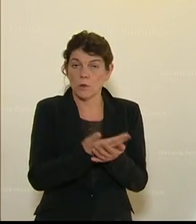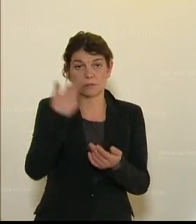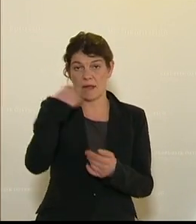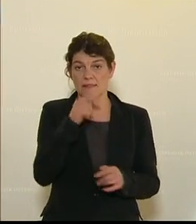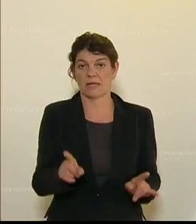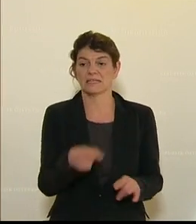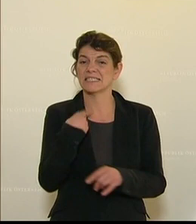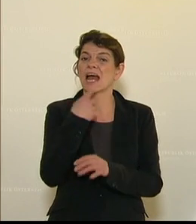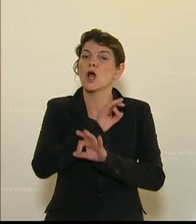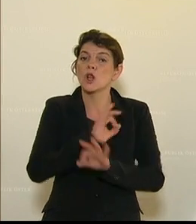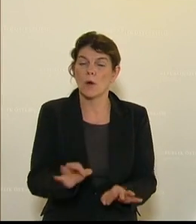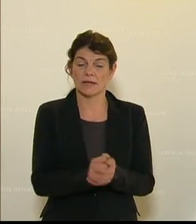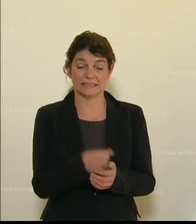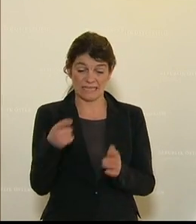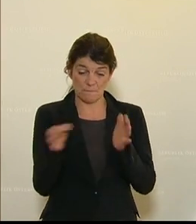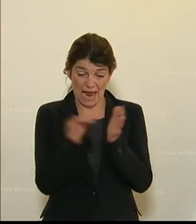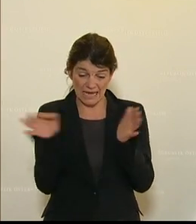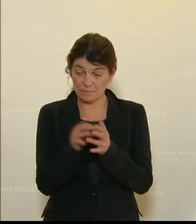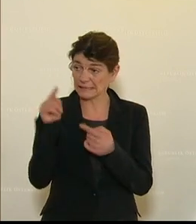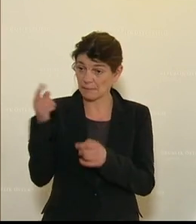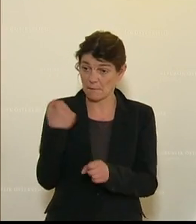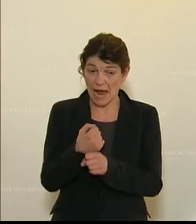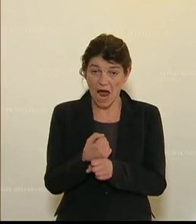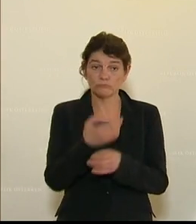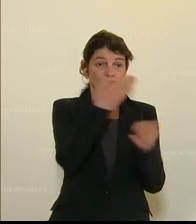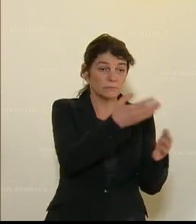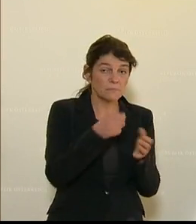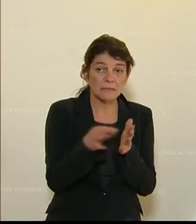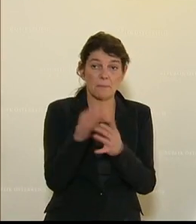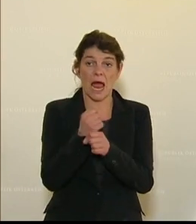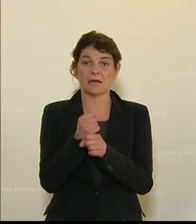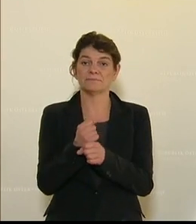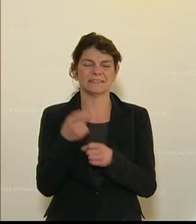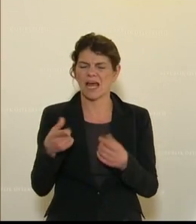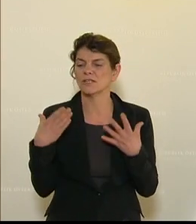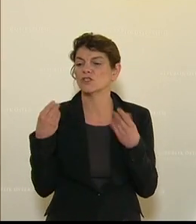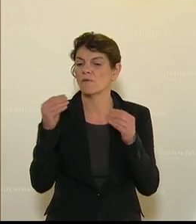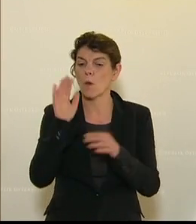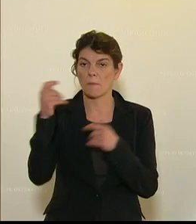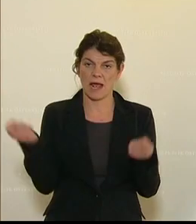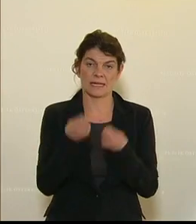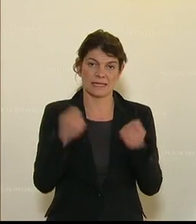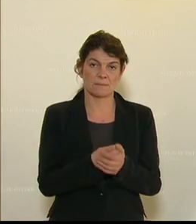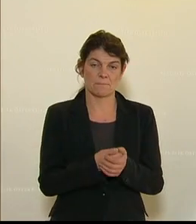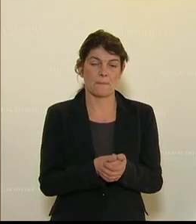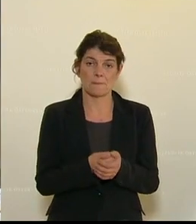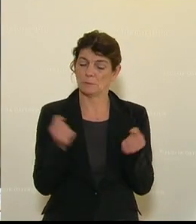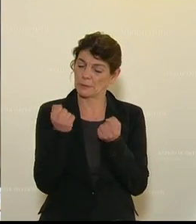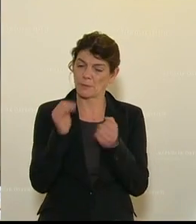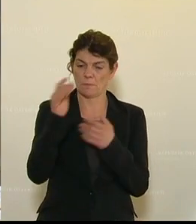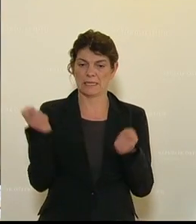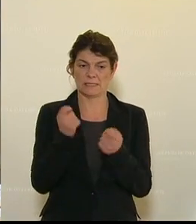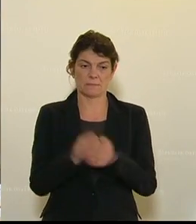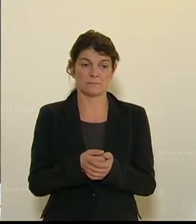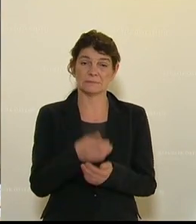Wir sagen nur, dass diese Maßnahmen, die Sie setzen und Sie setzen, maßgeblich überzogen sind. Maßgeblich überzogen sind.